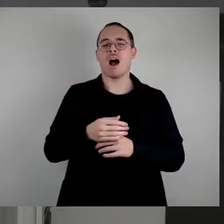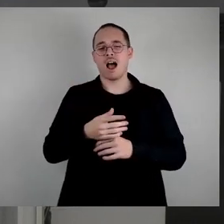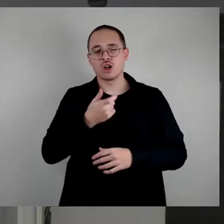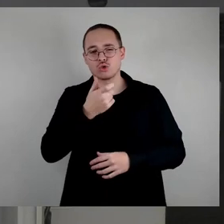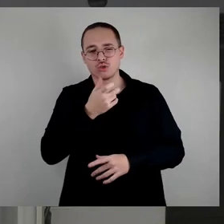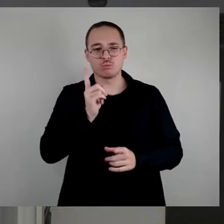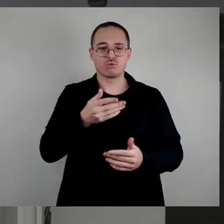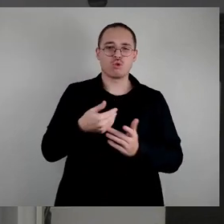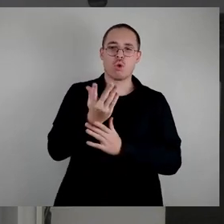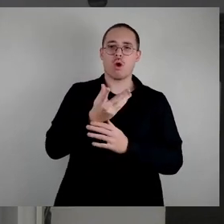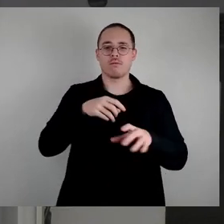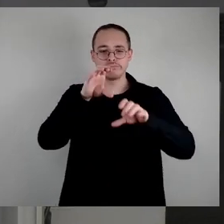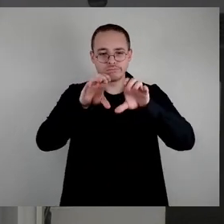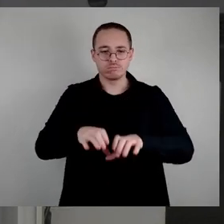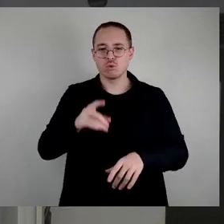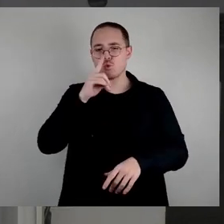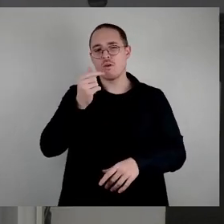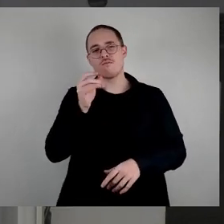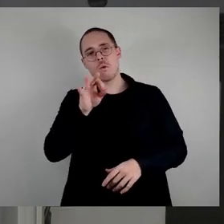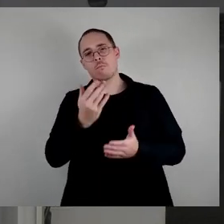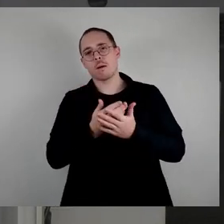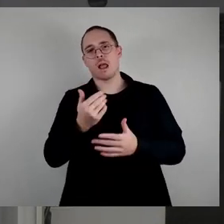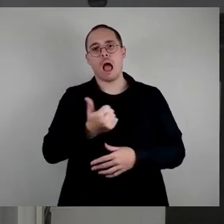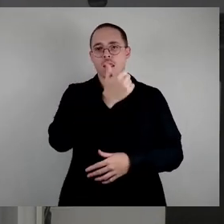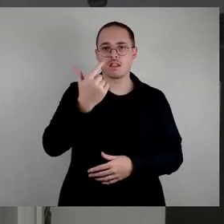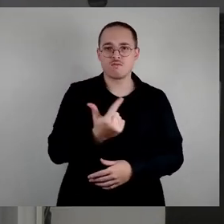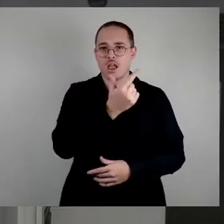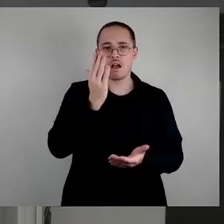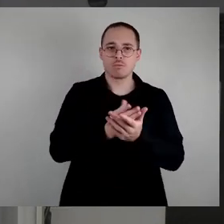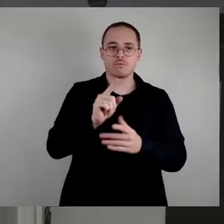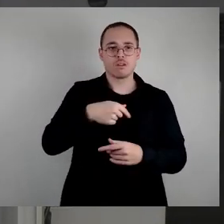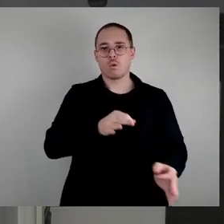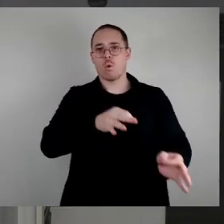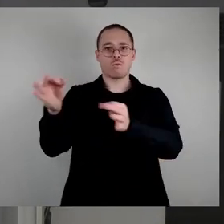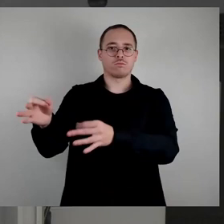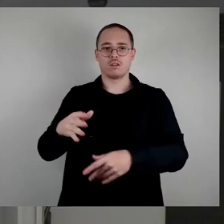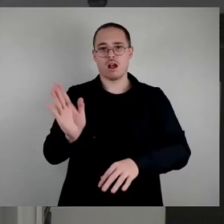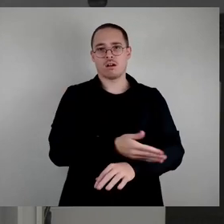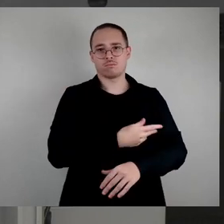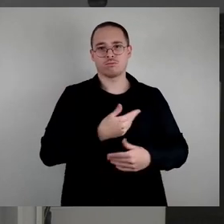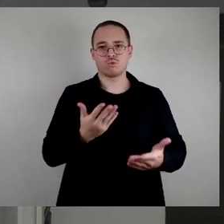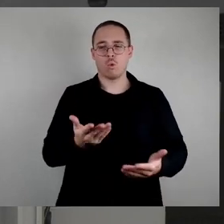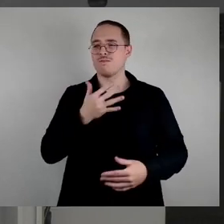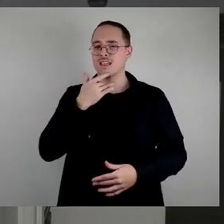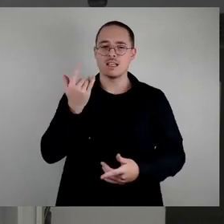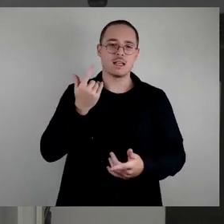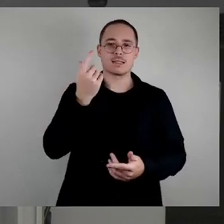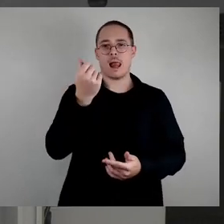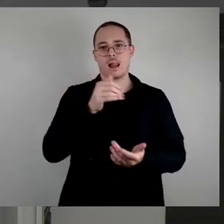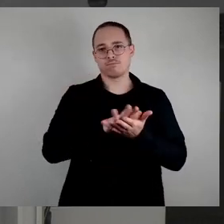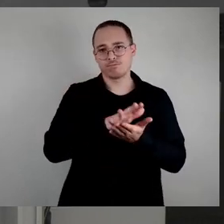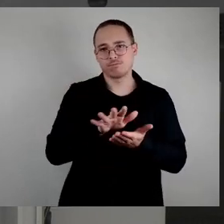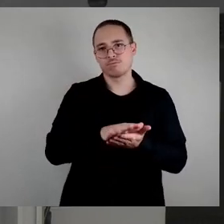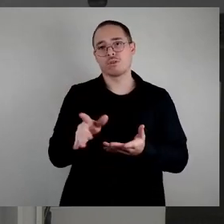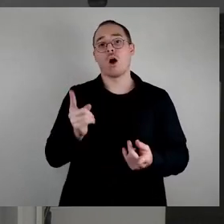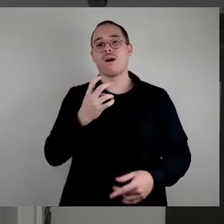und das kostet uns richtig viel Geld und Kraft. Und wäre das denn nicht irgendwie eine Lösung, wenn wir da irgendwie schon fertige Küchen drin hätten?